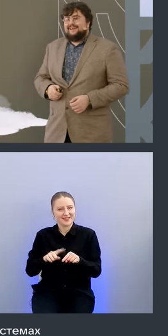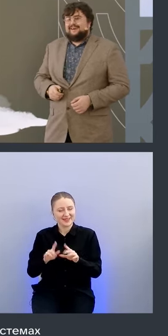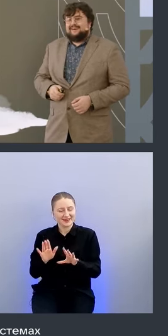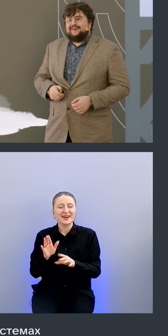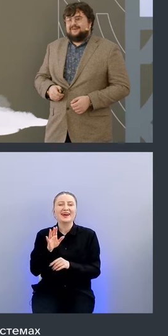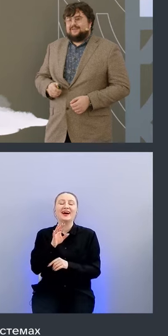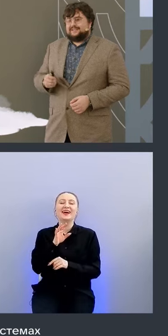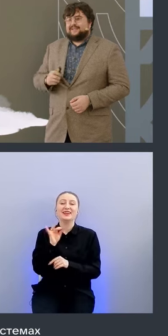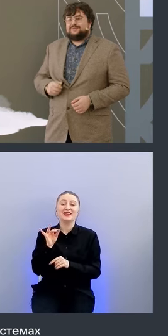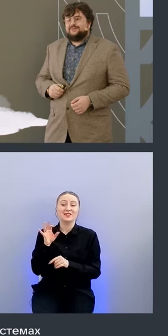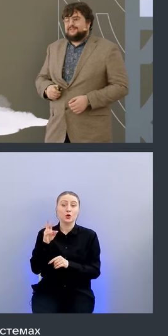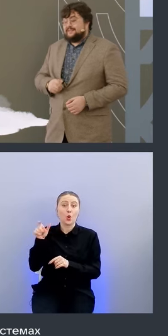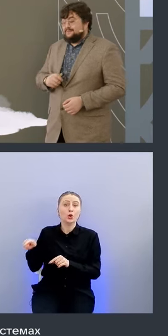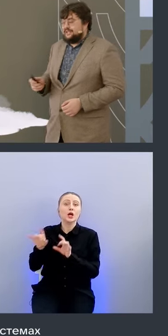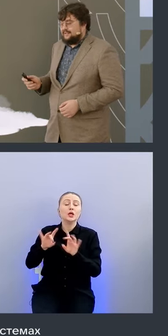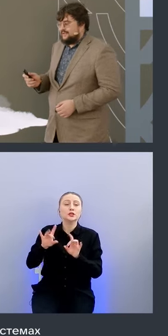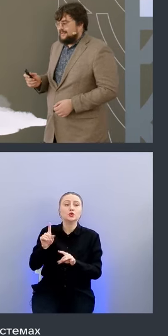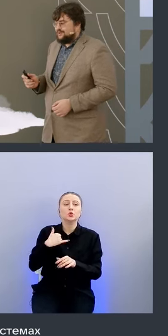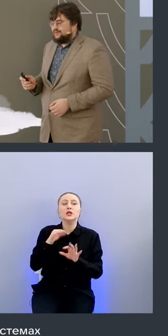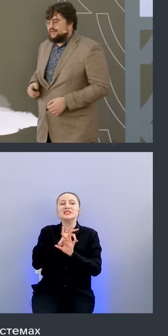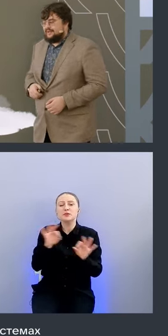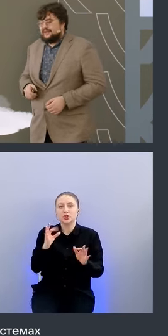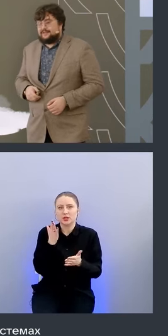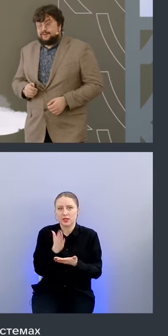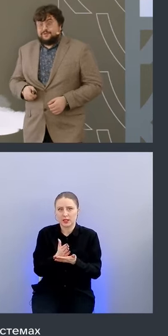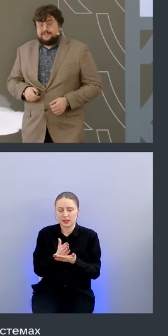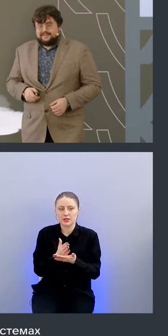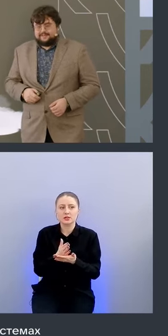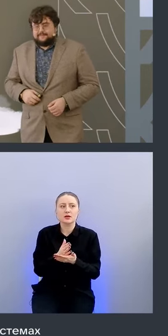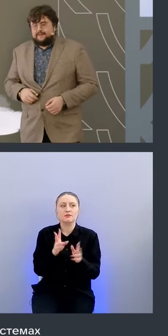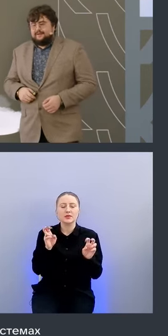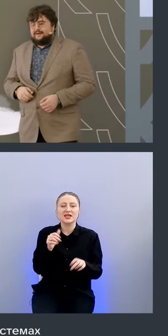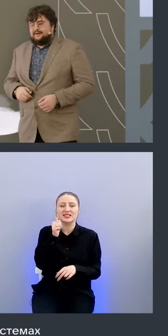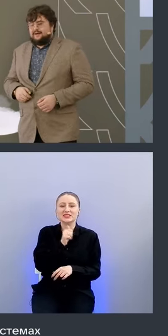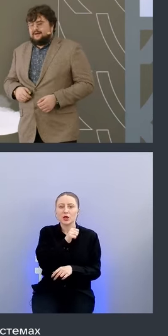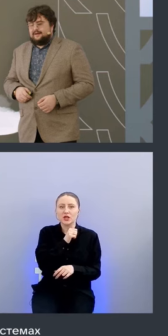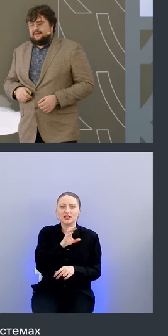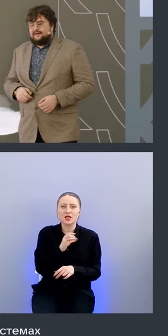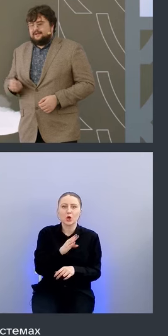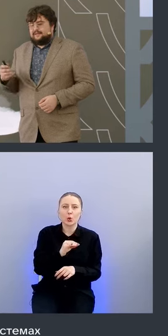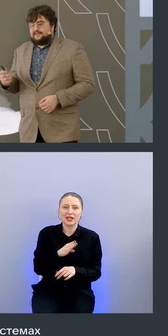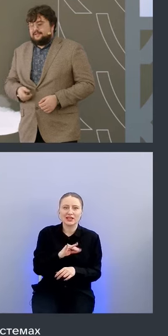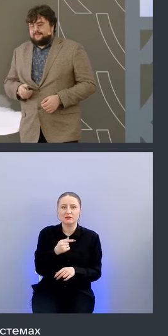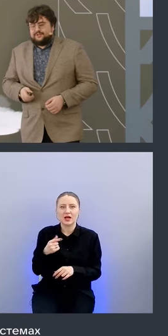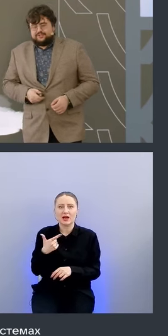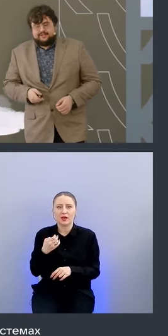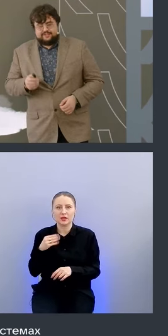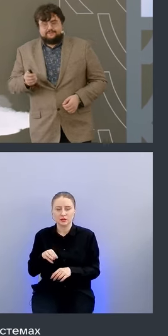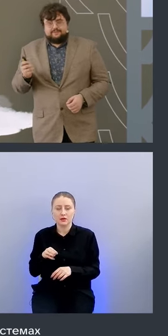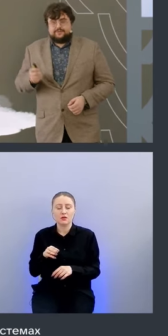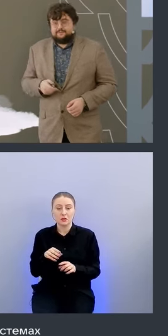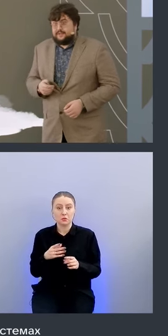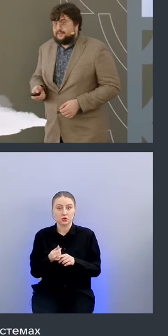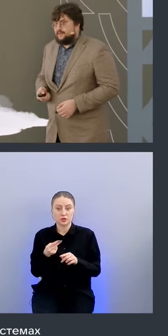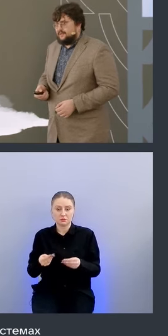он рассказывал что у нас есть замечательная такая штука как security gate и родилась опять же а